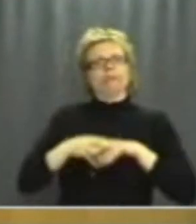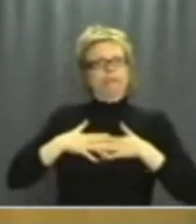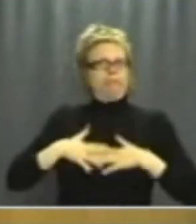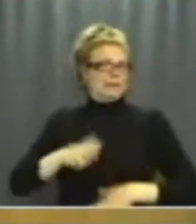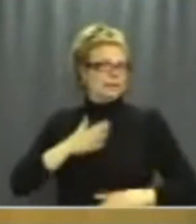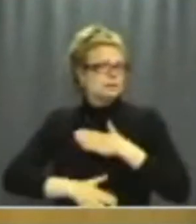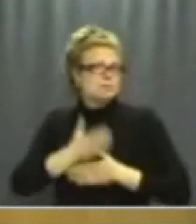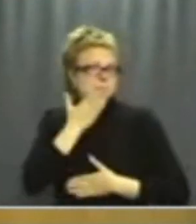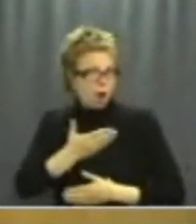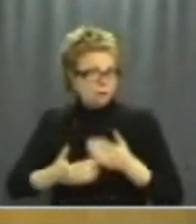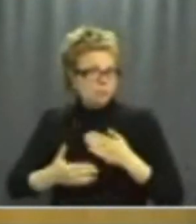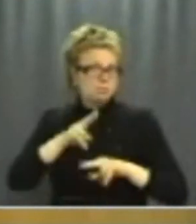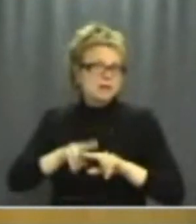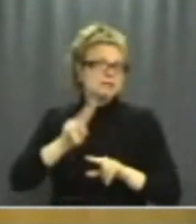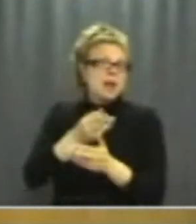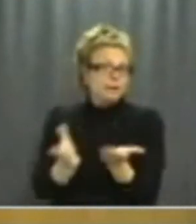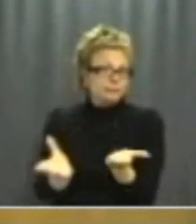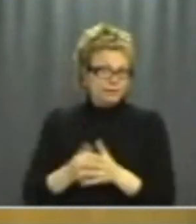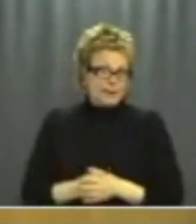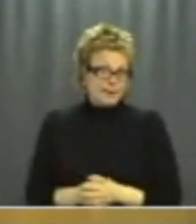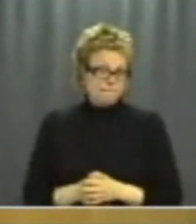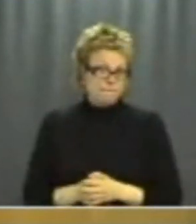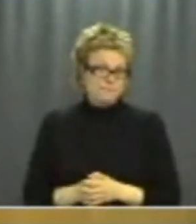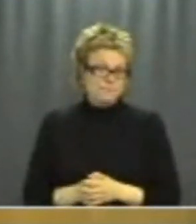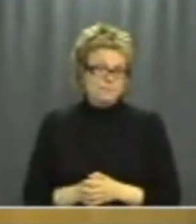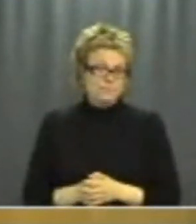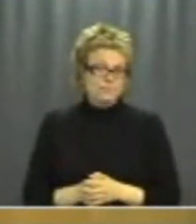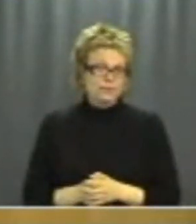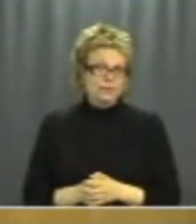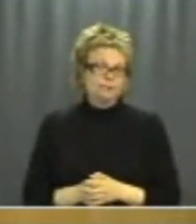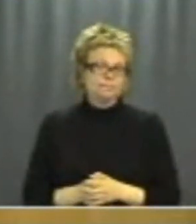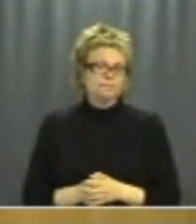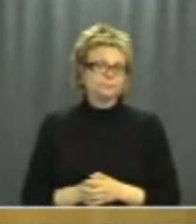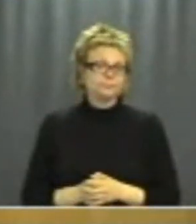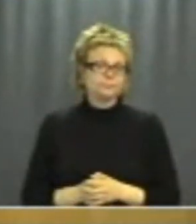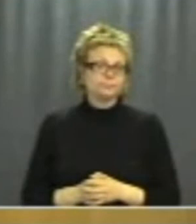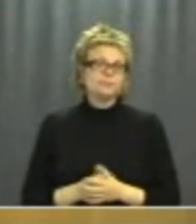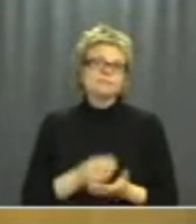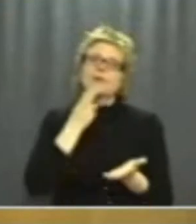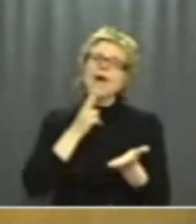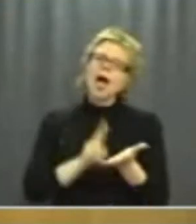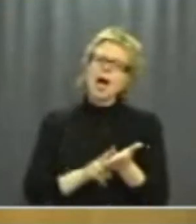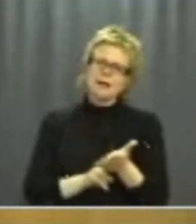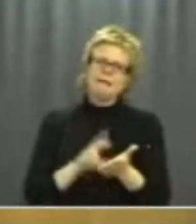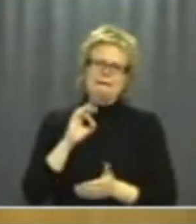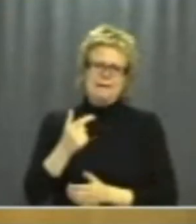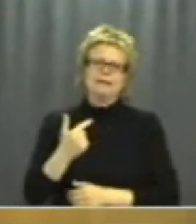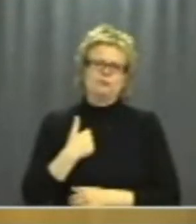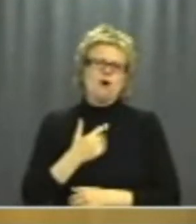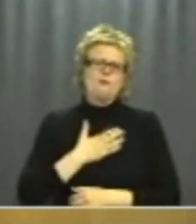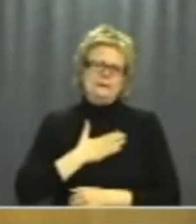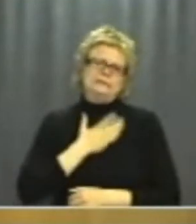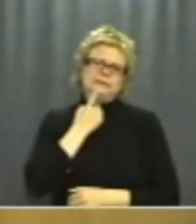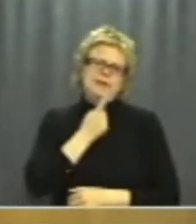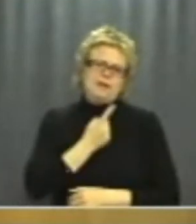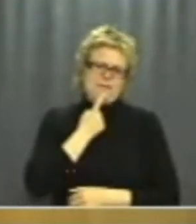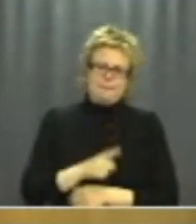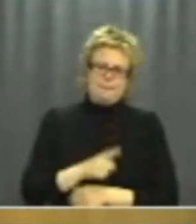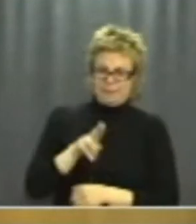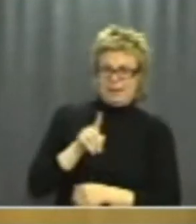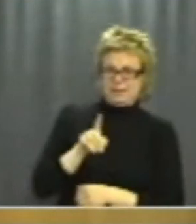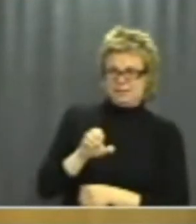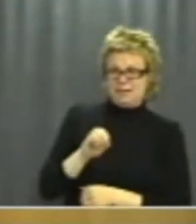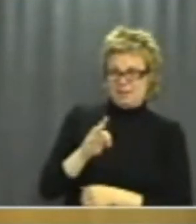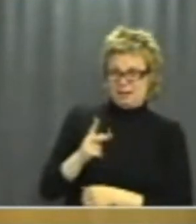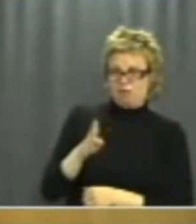trivs på en arbetsplats eller inte. Men i ärligheten snabbt kan man väl ändå säga Nils-Erik Davidlid